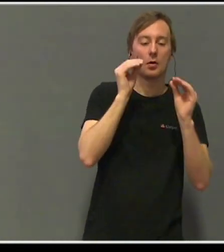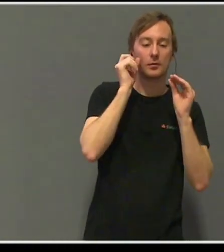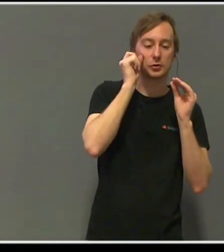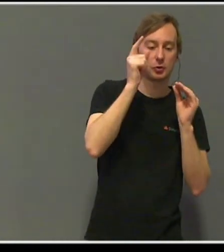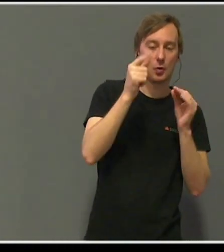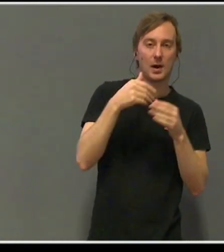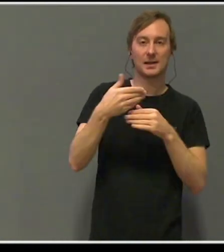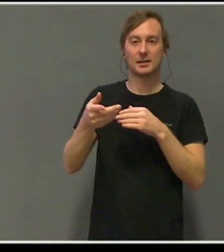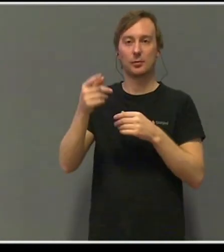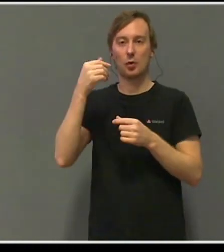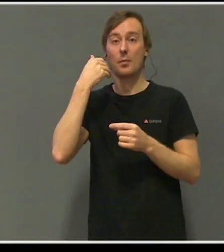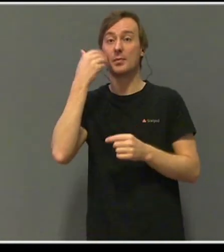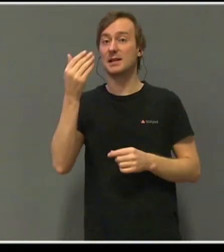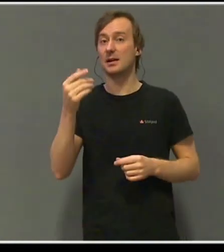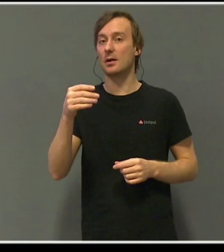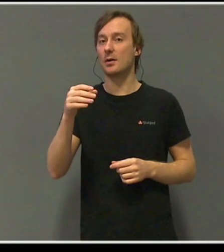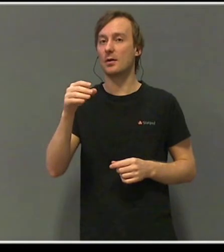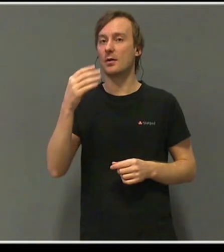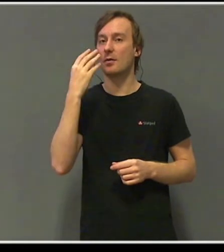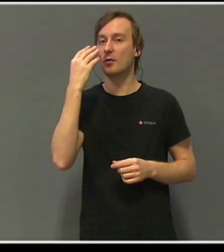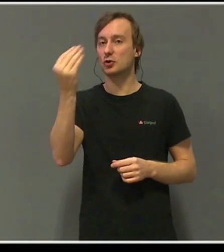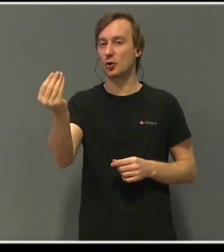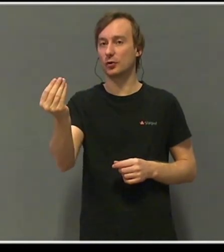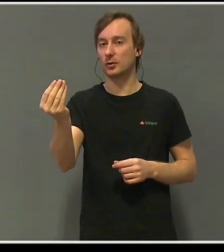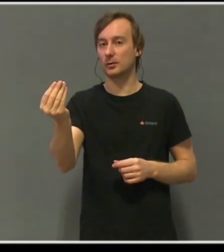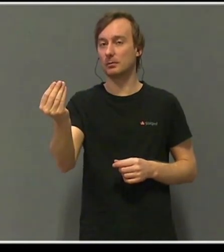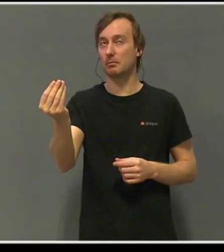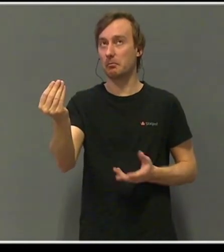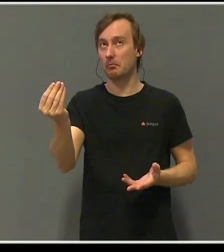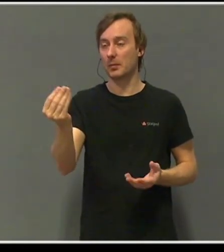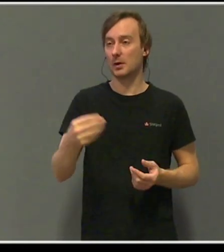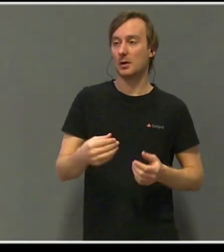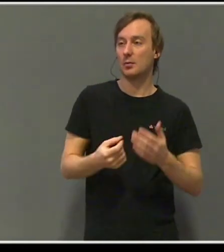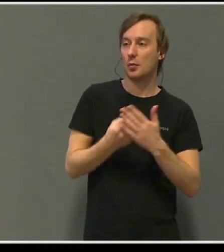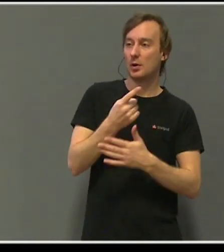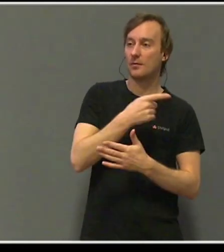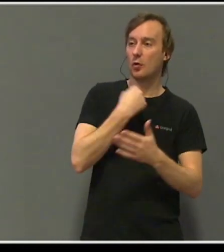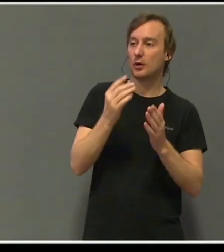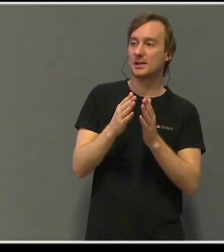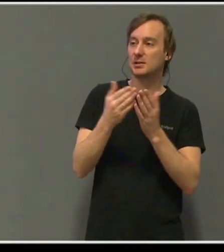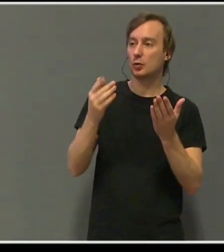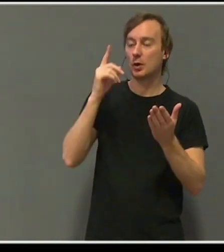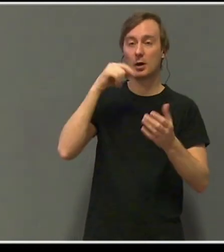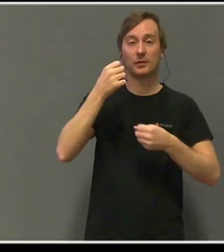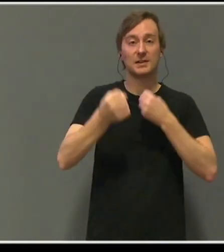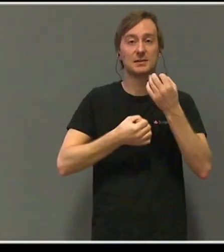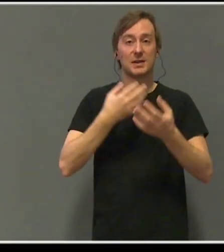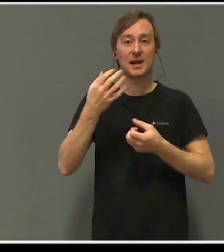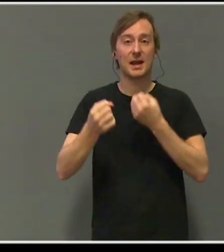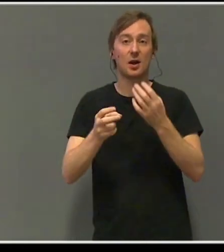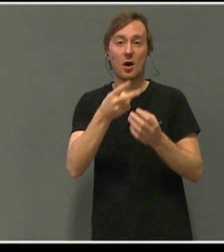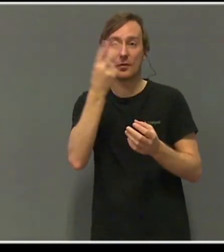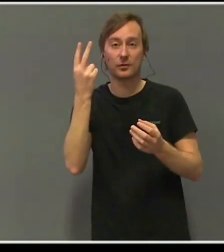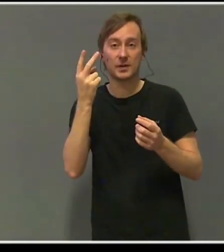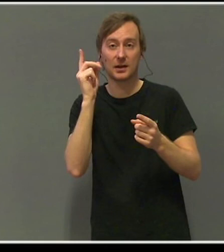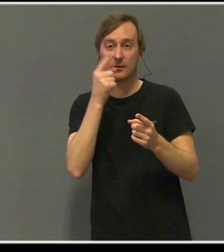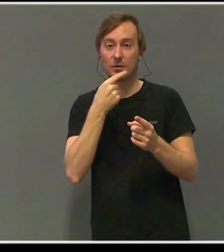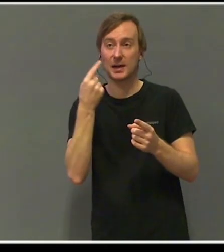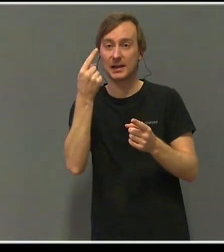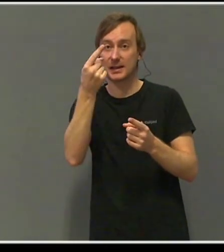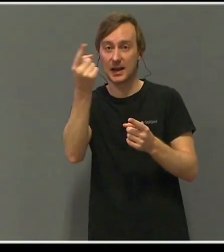Om vår lille historie kan være til inspirasjon for andre foreldre i forhold til den oppvoksende generasjonen og den